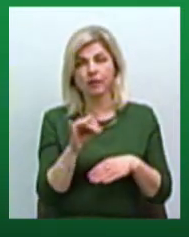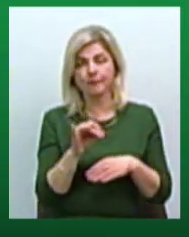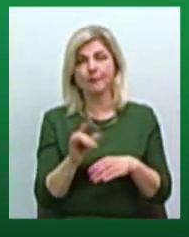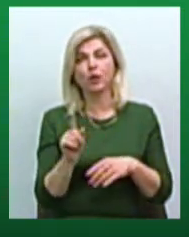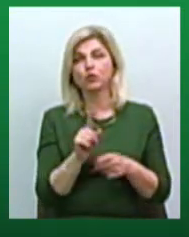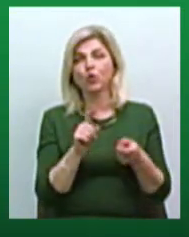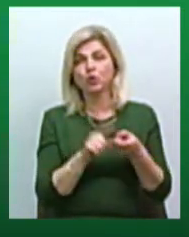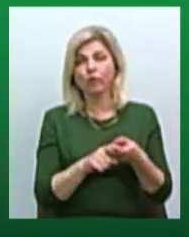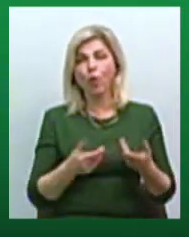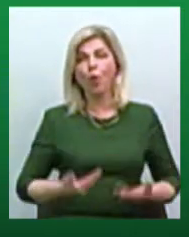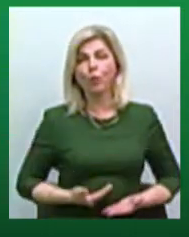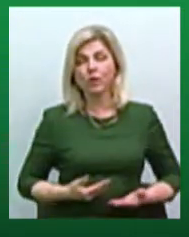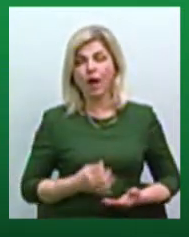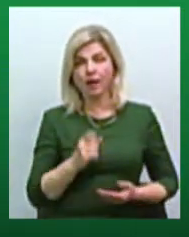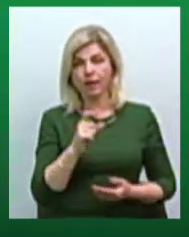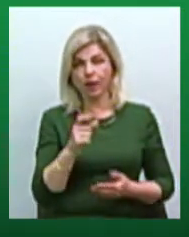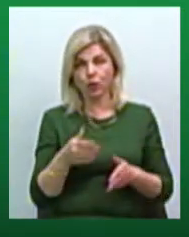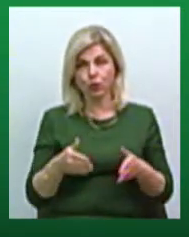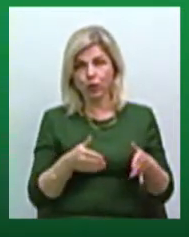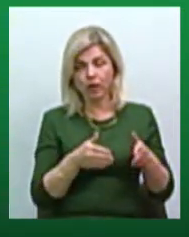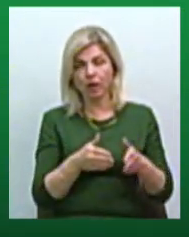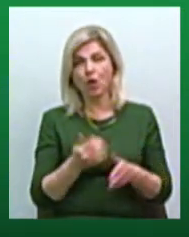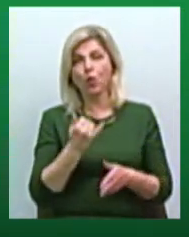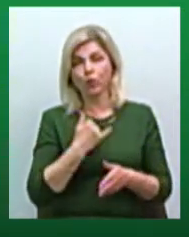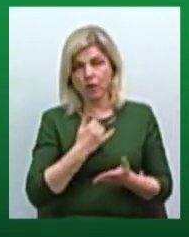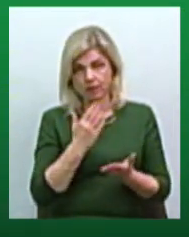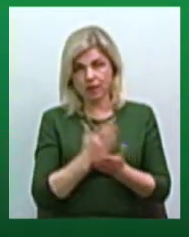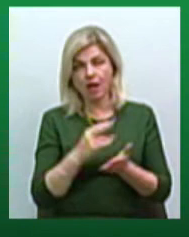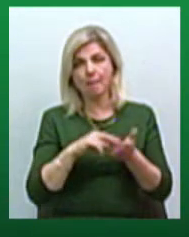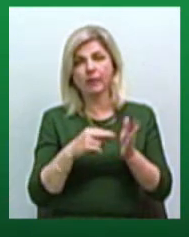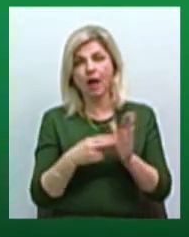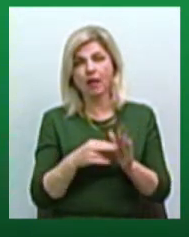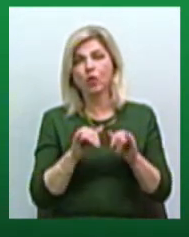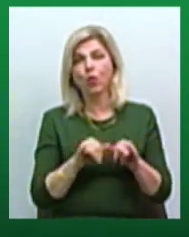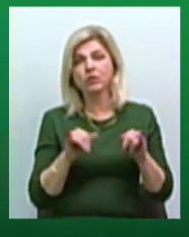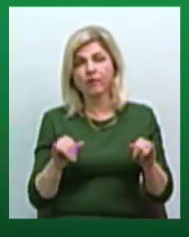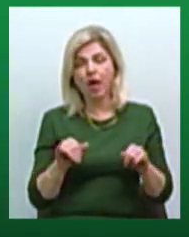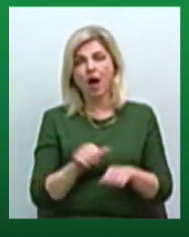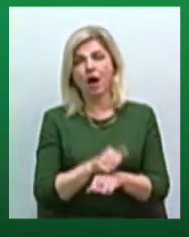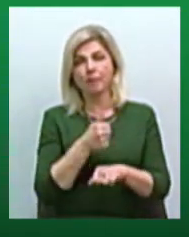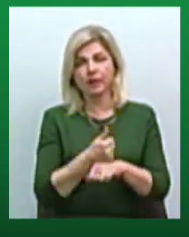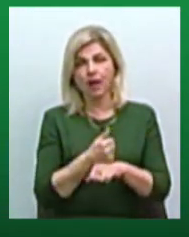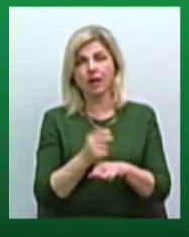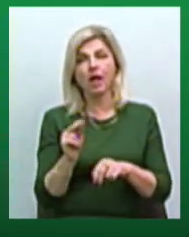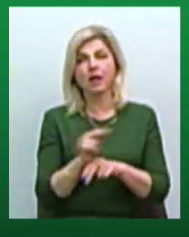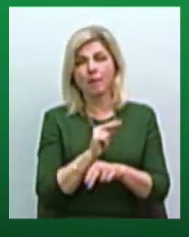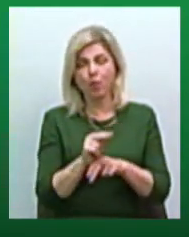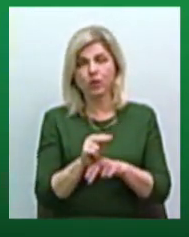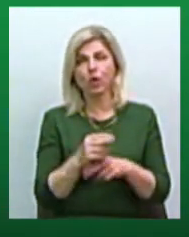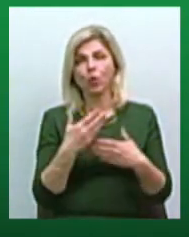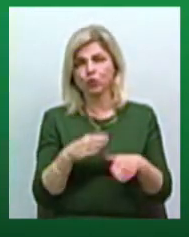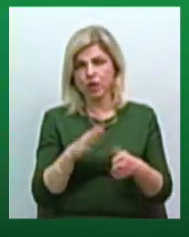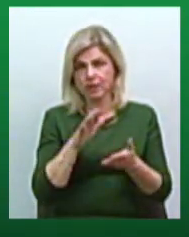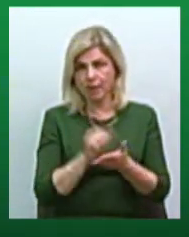стосується комунальних доріг, то у нас є план стратегічного розвитку, капітальний і ремонт доріг забитий.